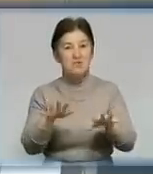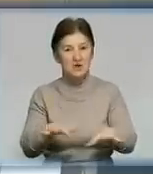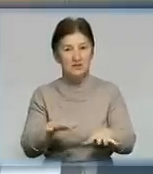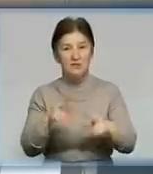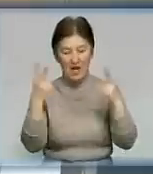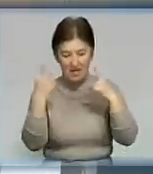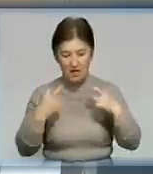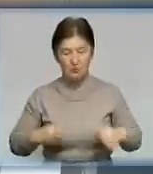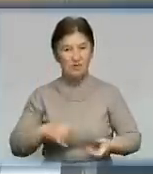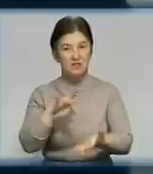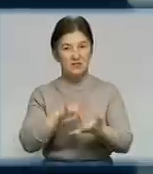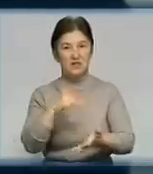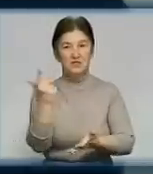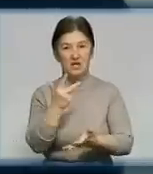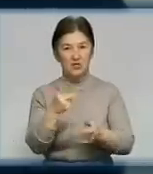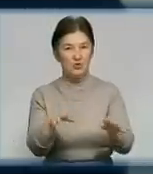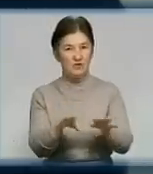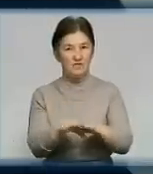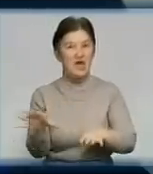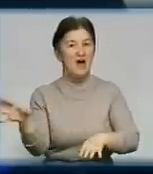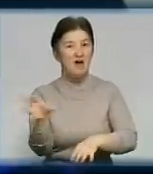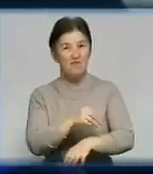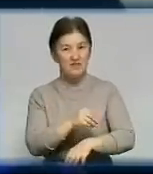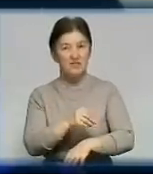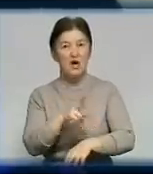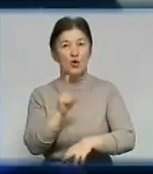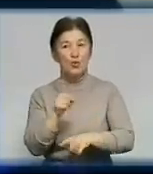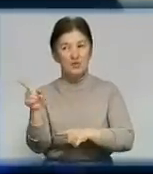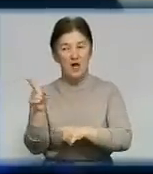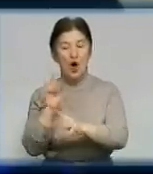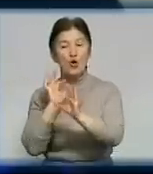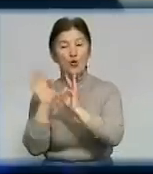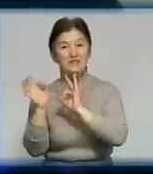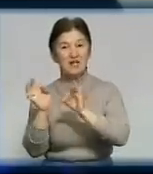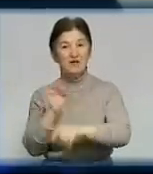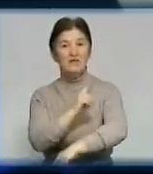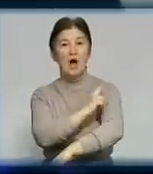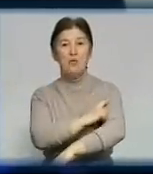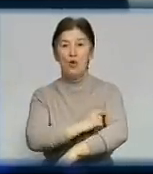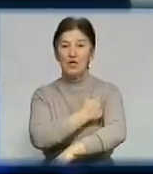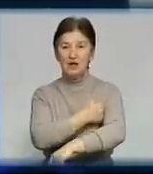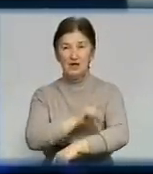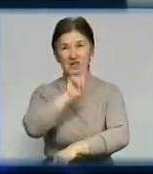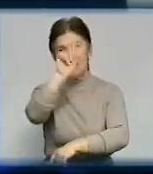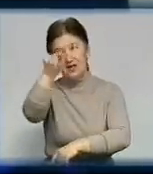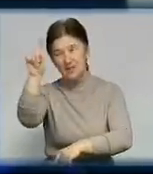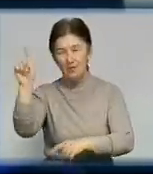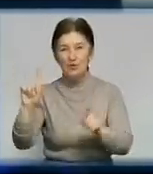діагностичний центр третього рівня. Всі хворі, які проходять через консультативну поліклініку, які незрозумілі в районах,